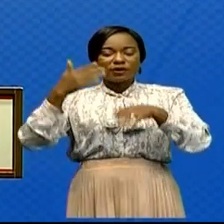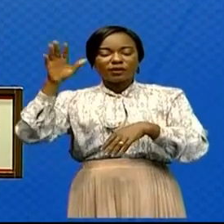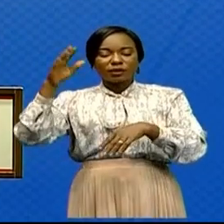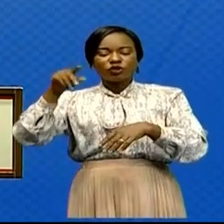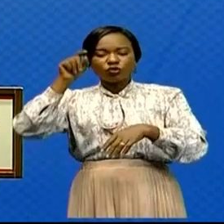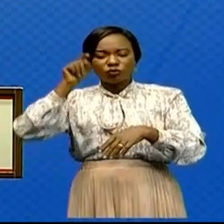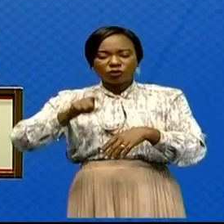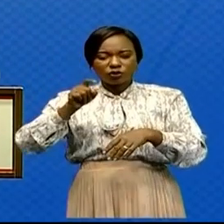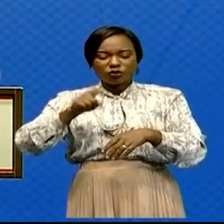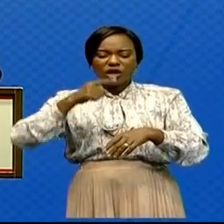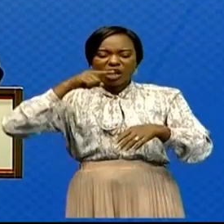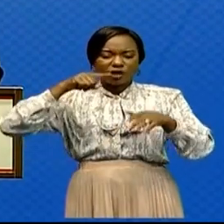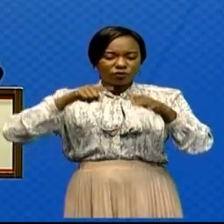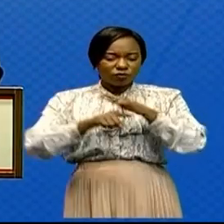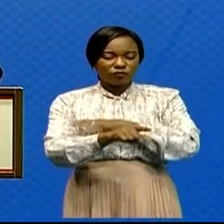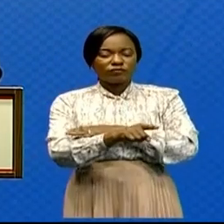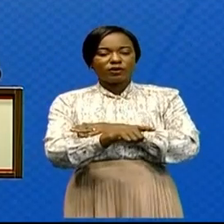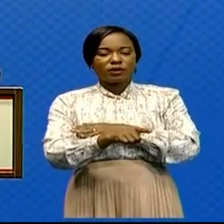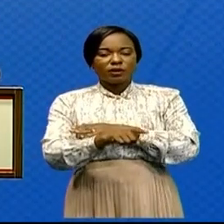ce nouvel arrêtement.